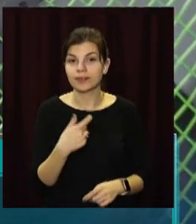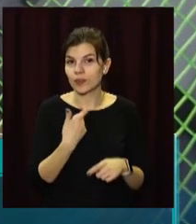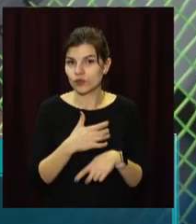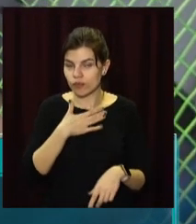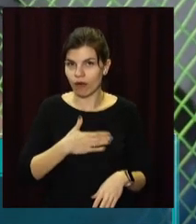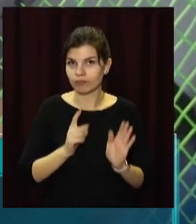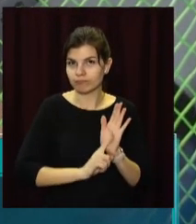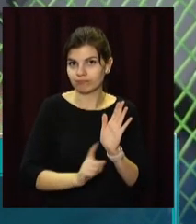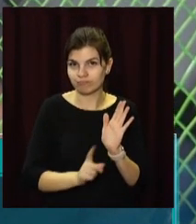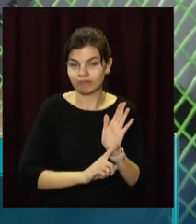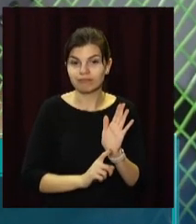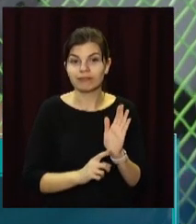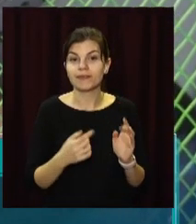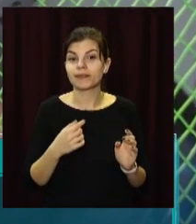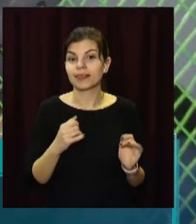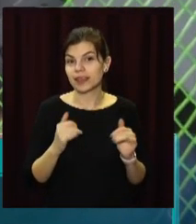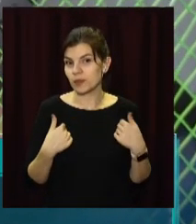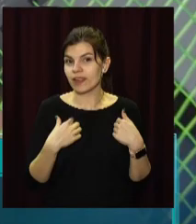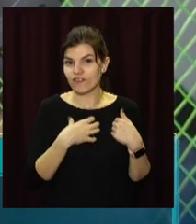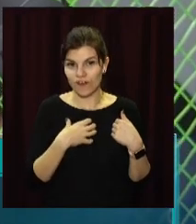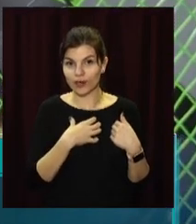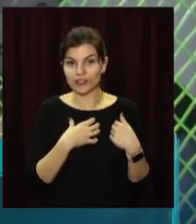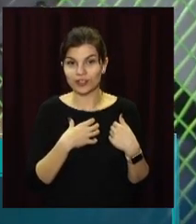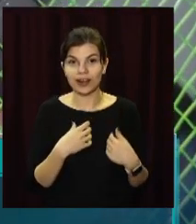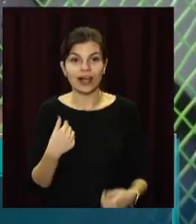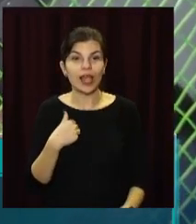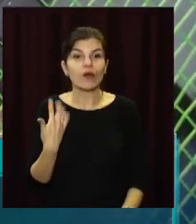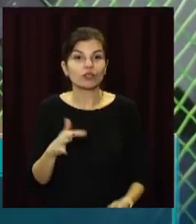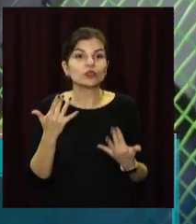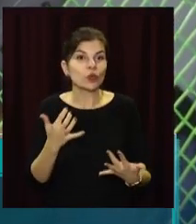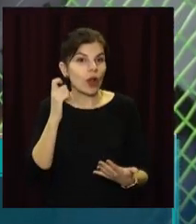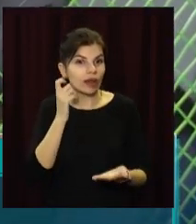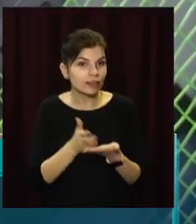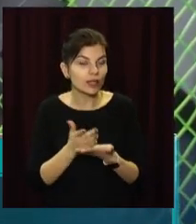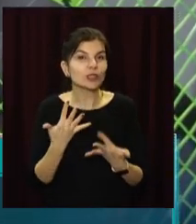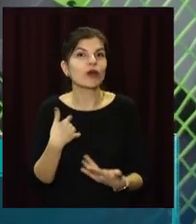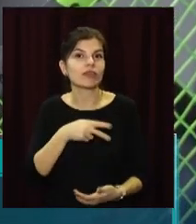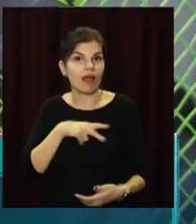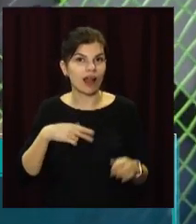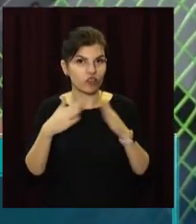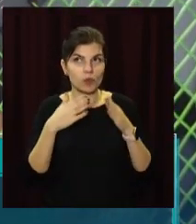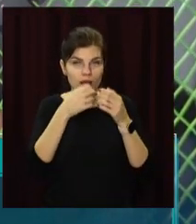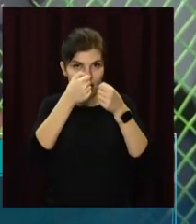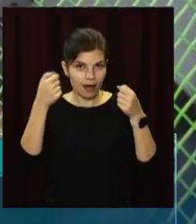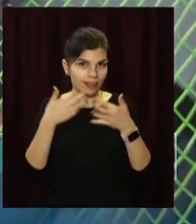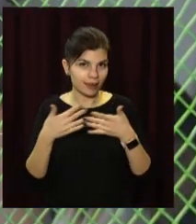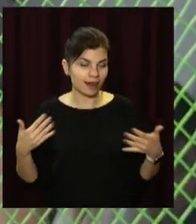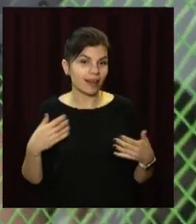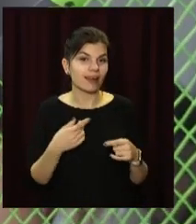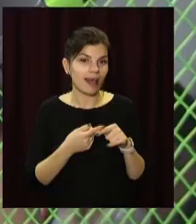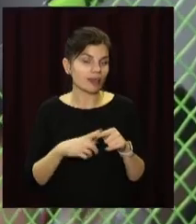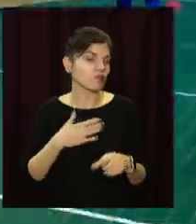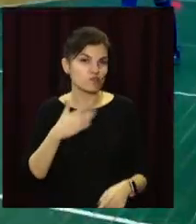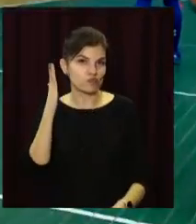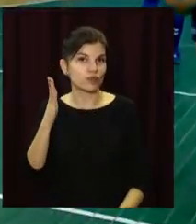тренуванням, це для мене дуже важливий теніс. Я вже скільки літ займаю, скільки наград у мене, і це моє